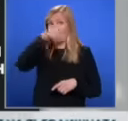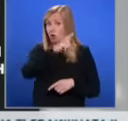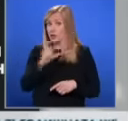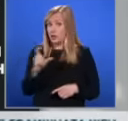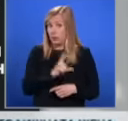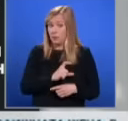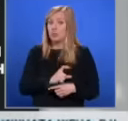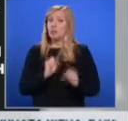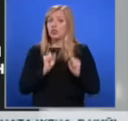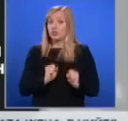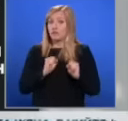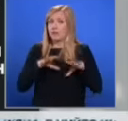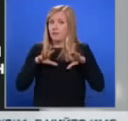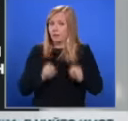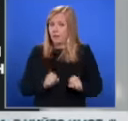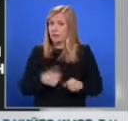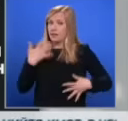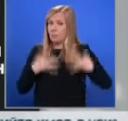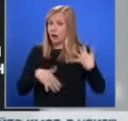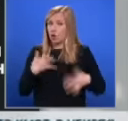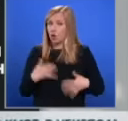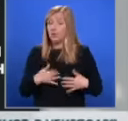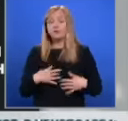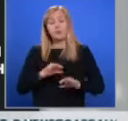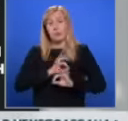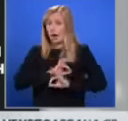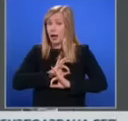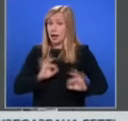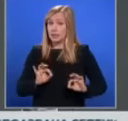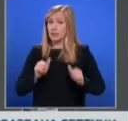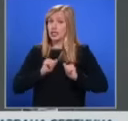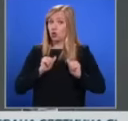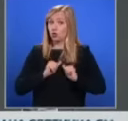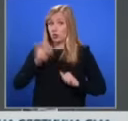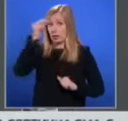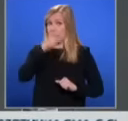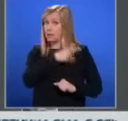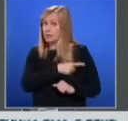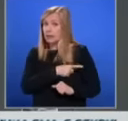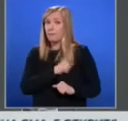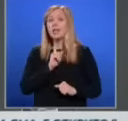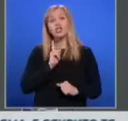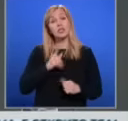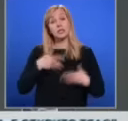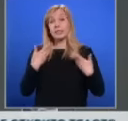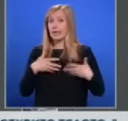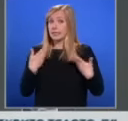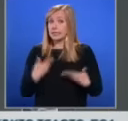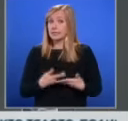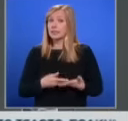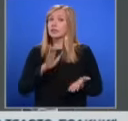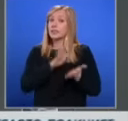Николай Милков очаква властите в игозападната ни съседка да гарантират сигурността на българите там. Ще се изиска с нота от страна на